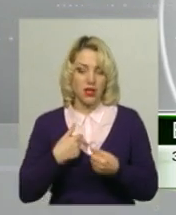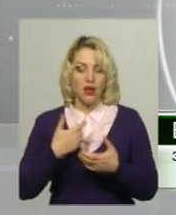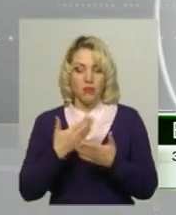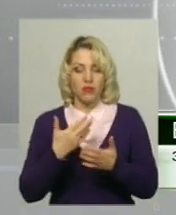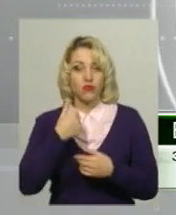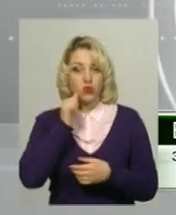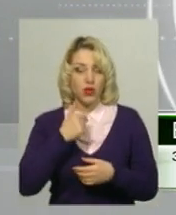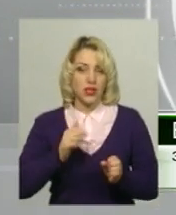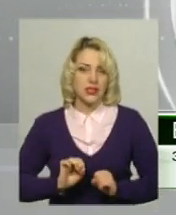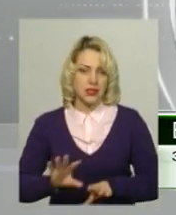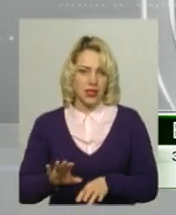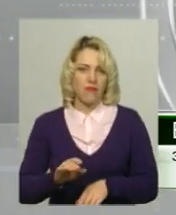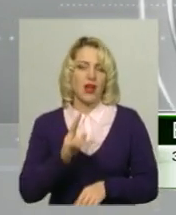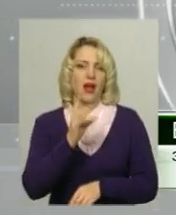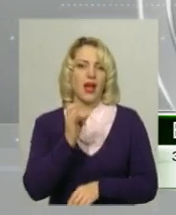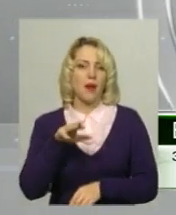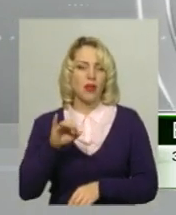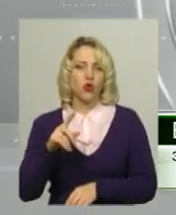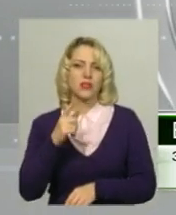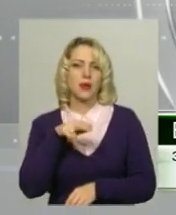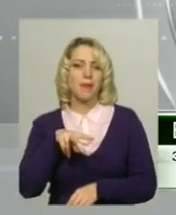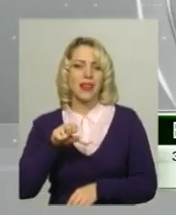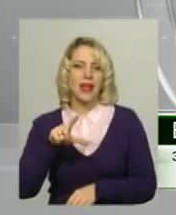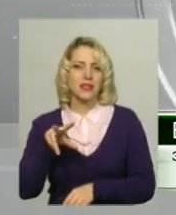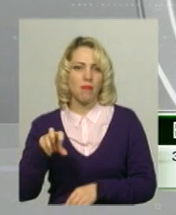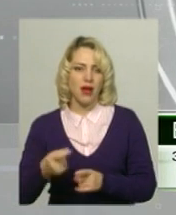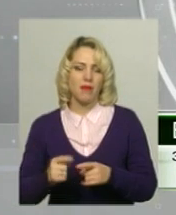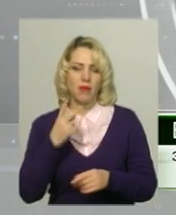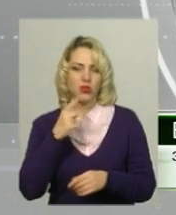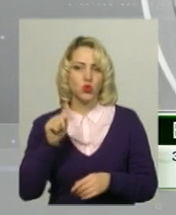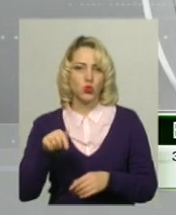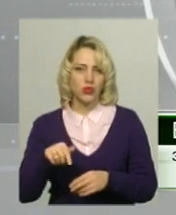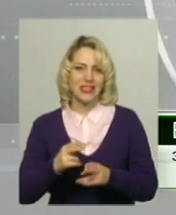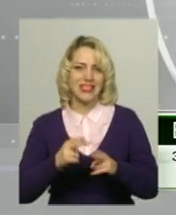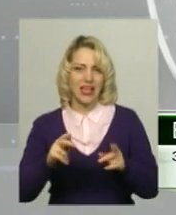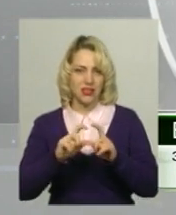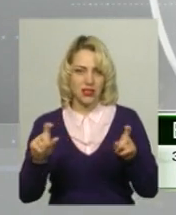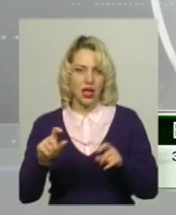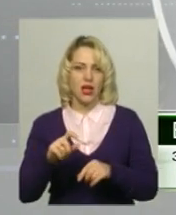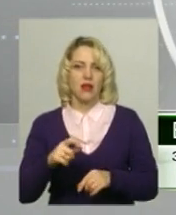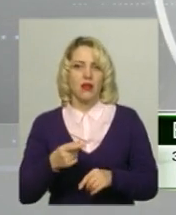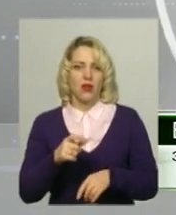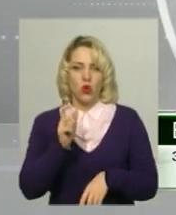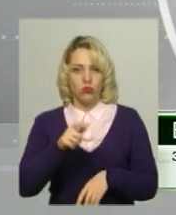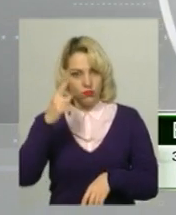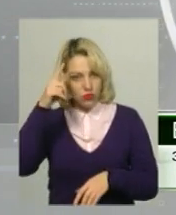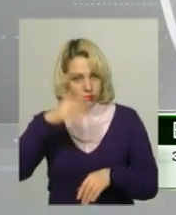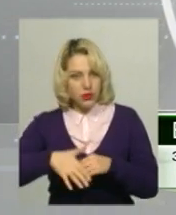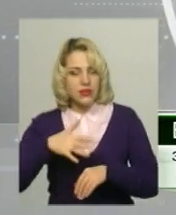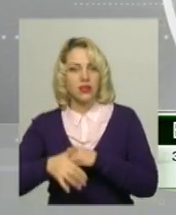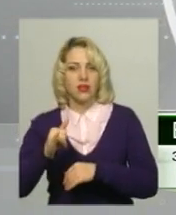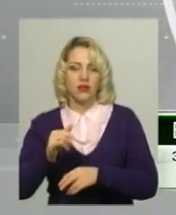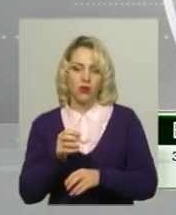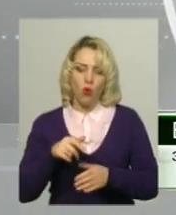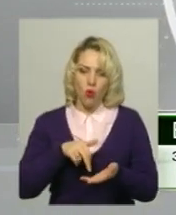Краматорську плазму. Дивлюся тут на станції переливання в Краматорську. Народ обізнаний, ходить,